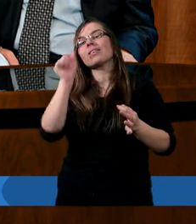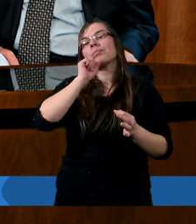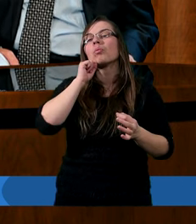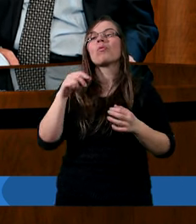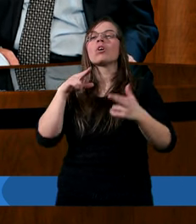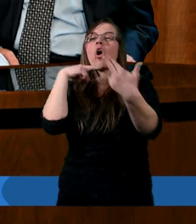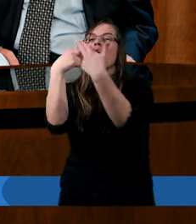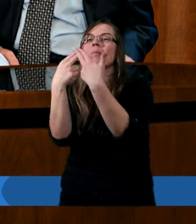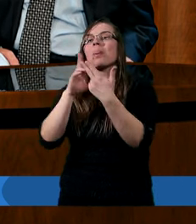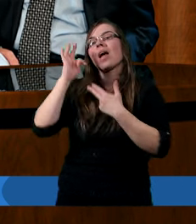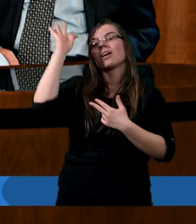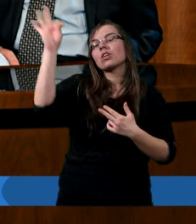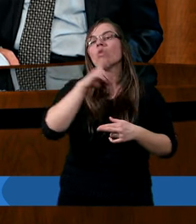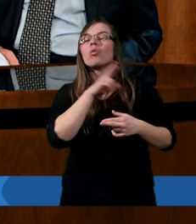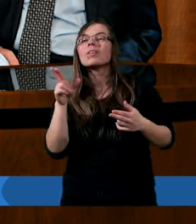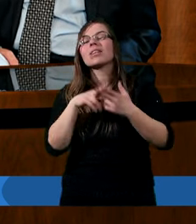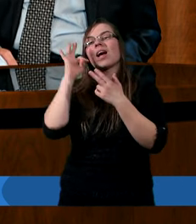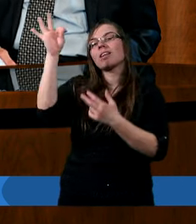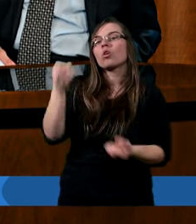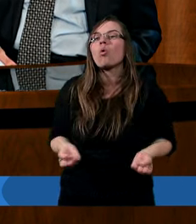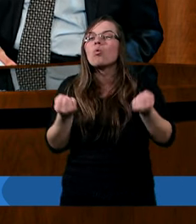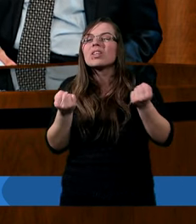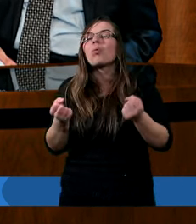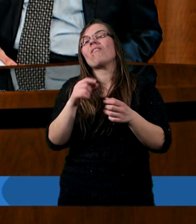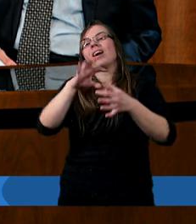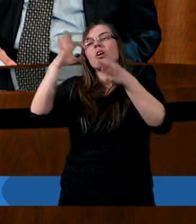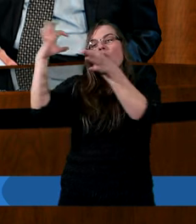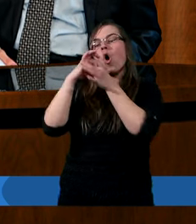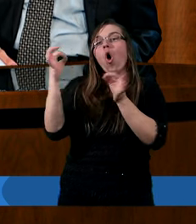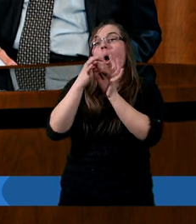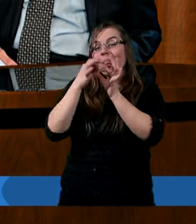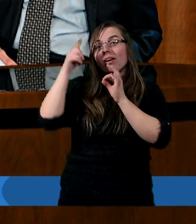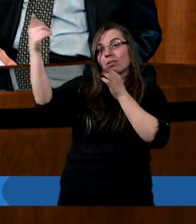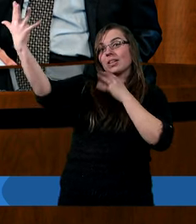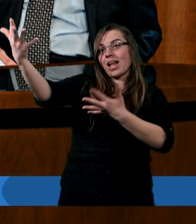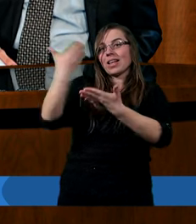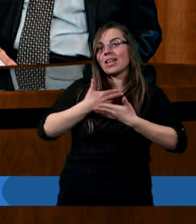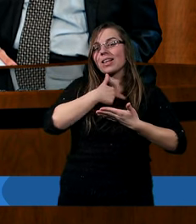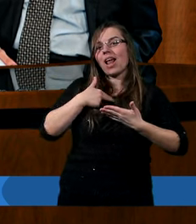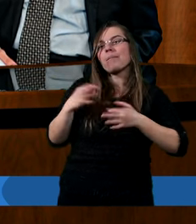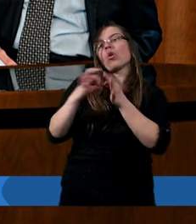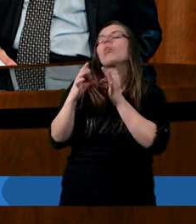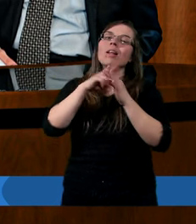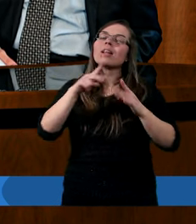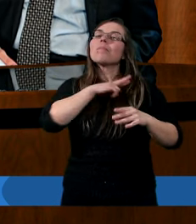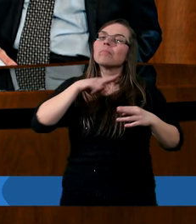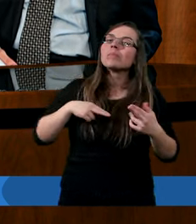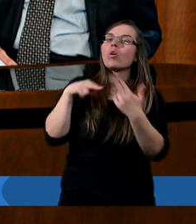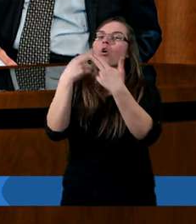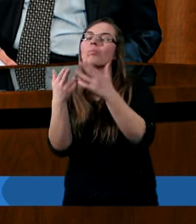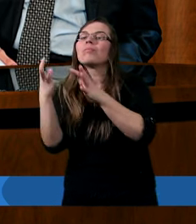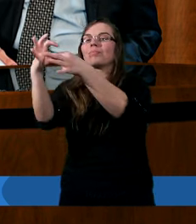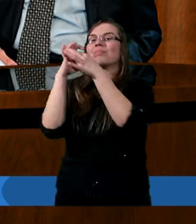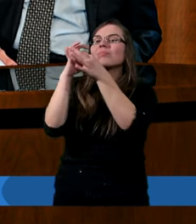odpowiedzieli na Jego zew, na Jego usiłowania, nawiązania kontaktu z nami, co też przez Ducha